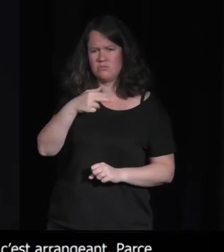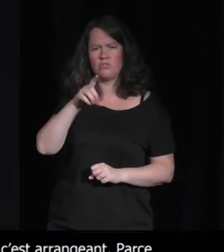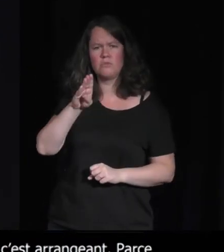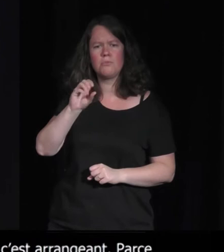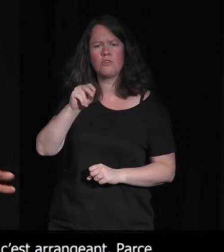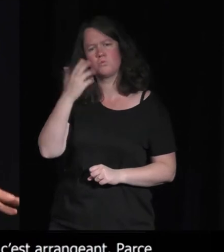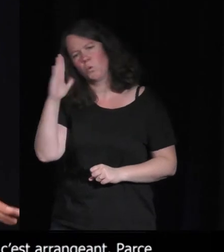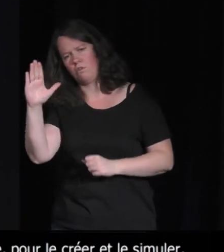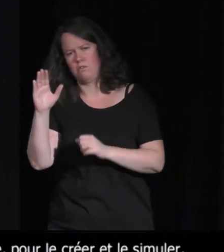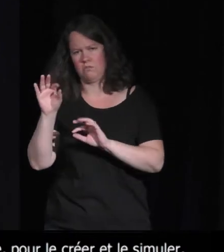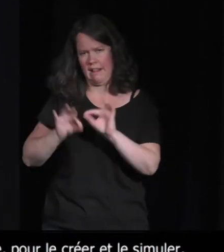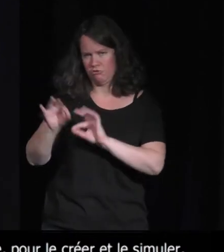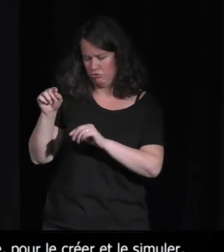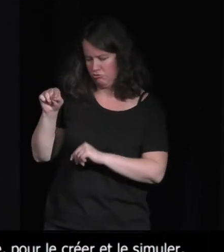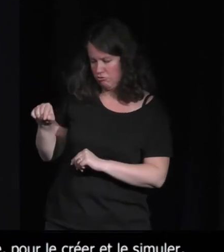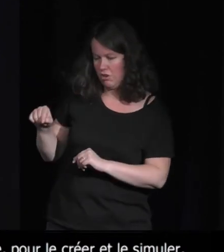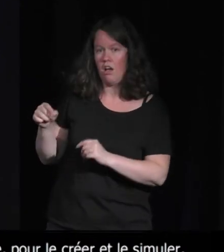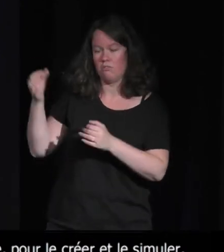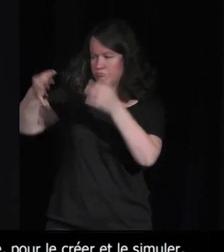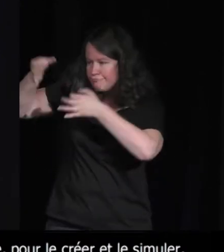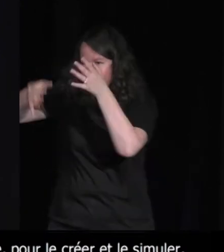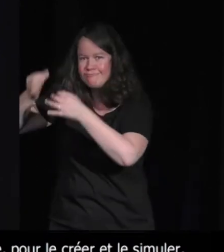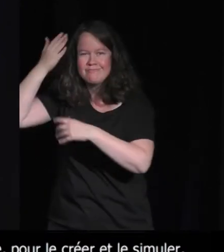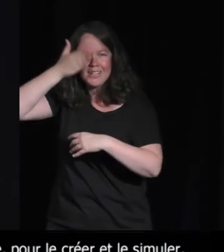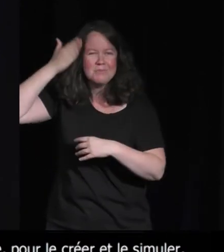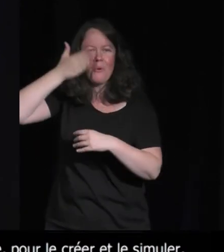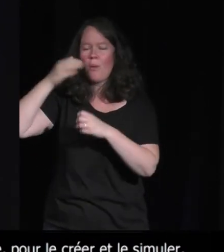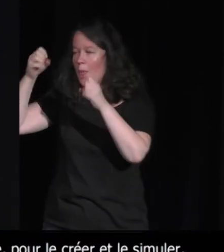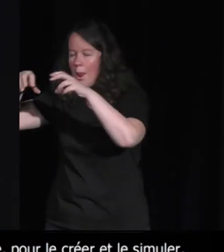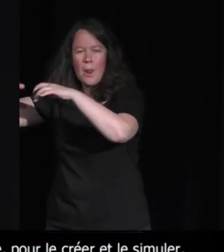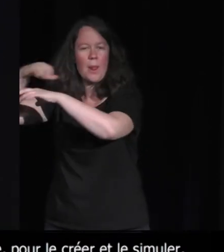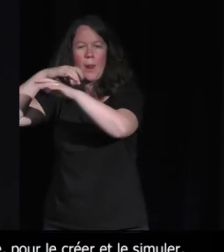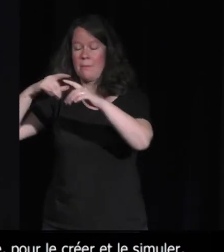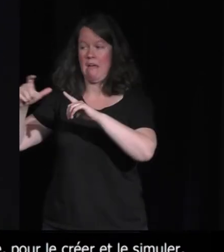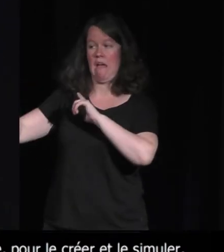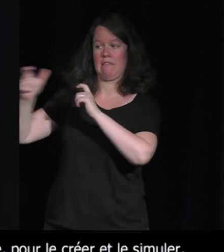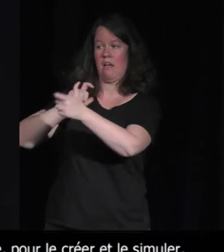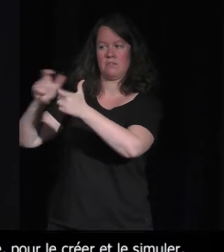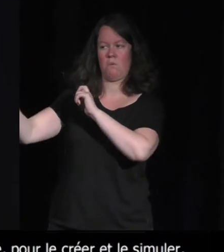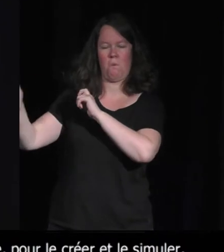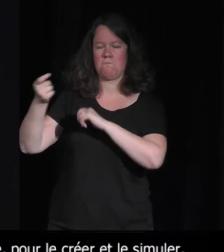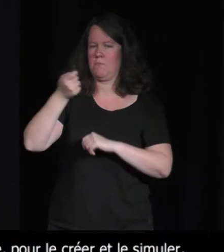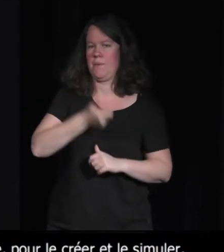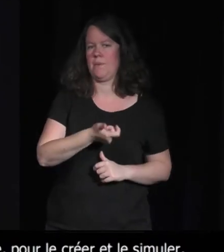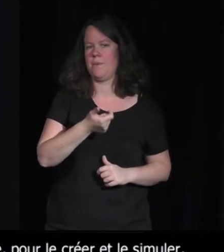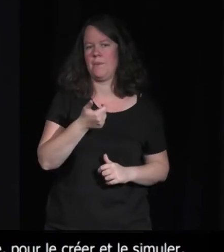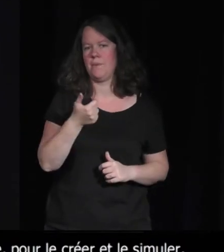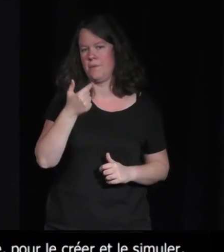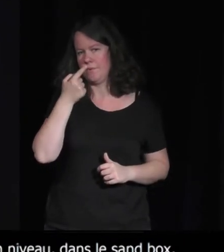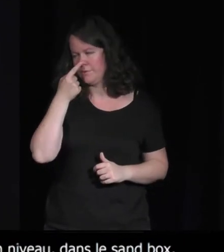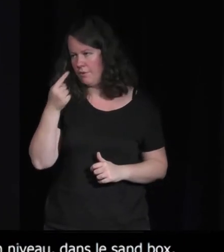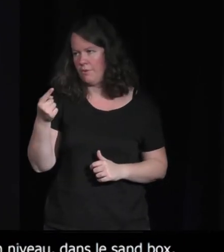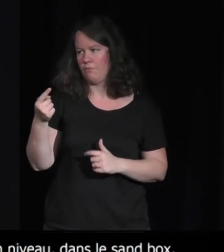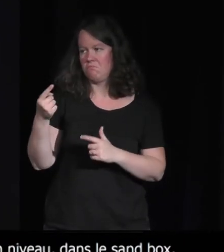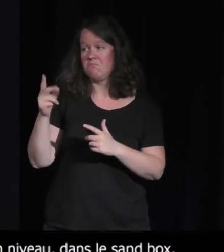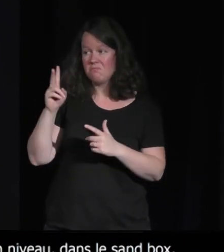on peut peupler l'espace de différents animaux, mais les interactions, elles ne tiennent pas suffisamment longtemps pour avoir un